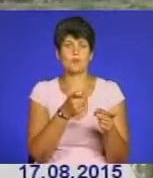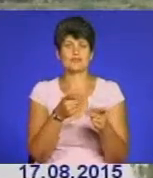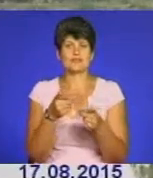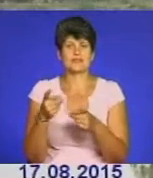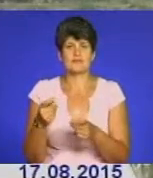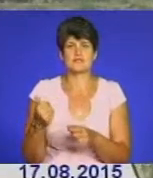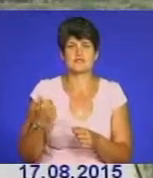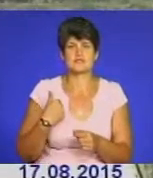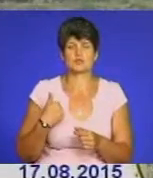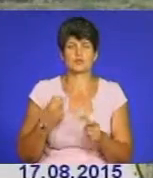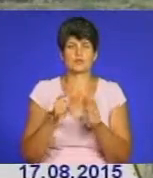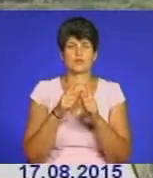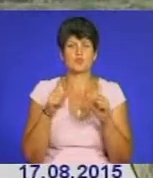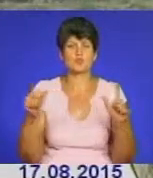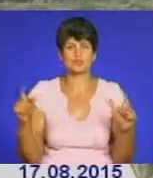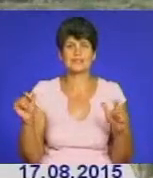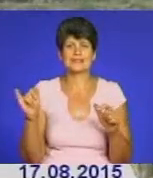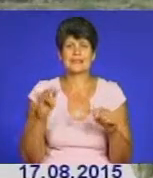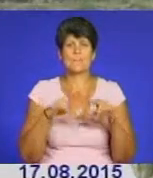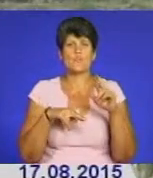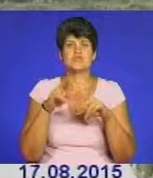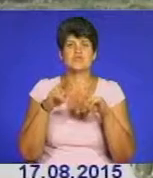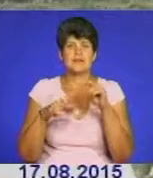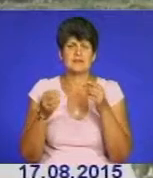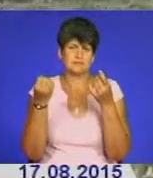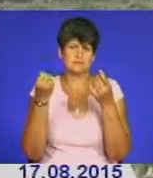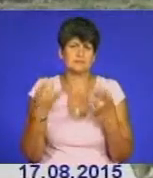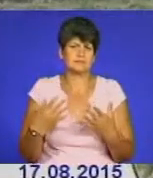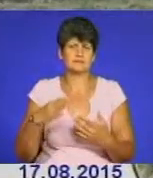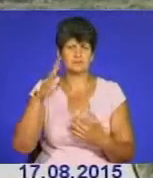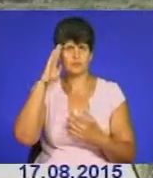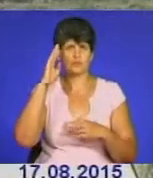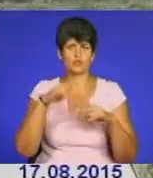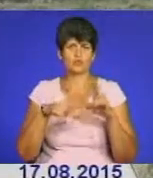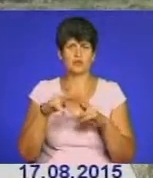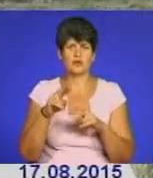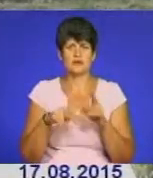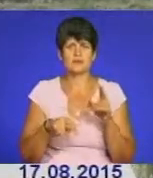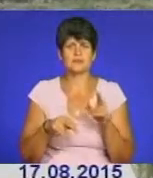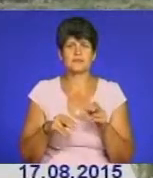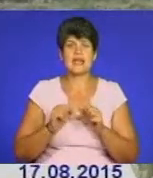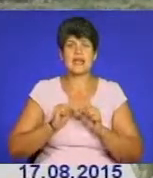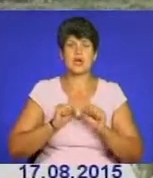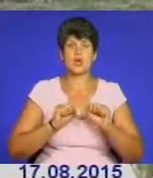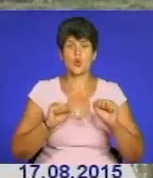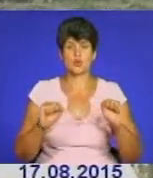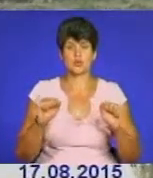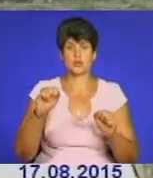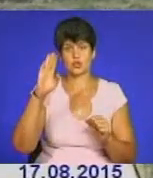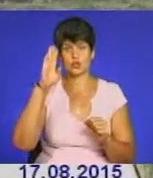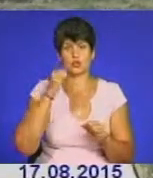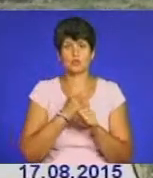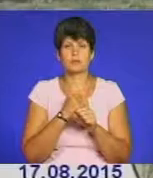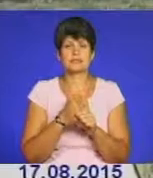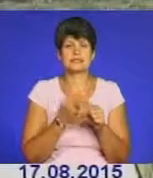які захищають територіальну цілісність оборони. Будівництво цих споруд відбувалося в умовах першої лінії оборони, а